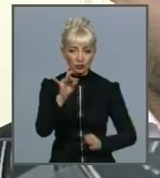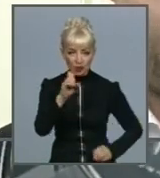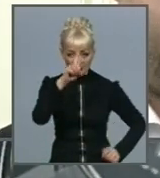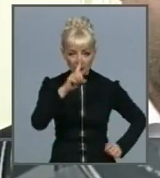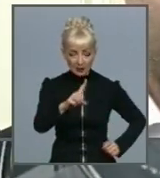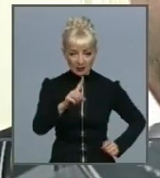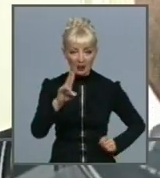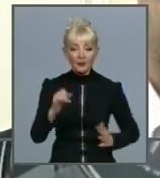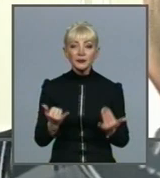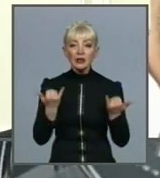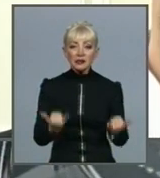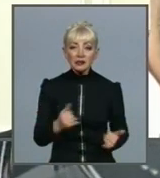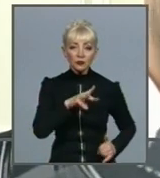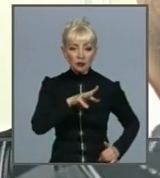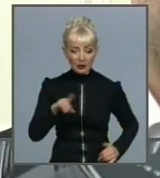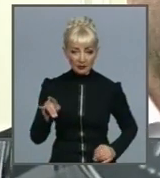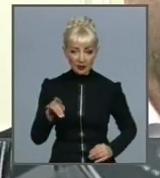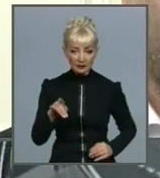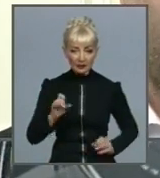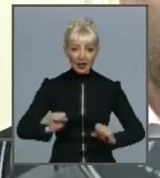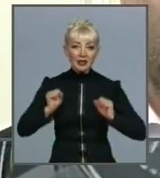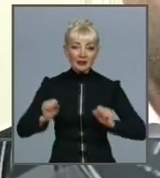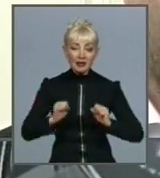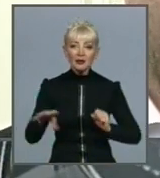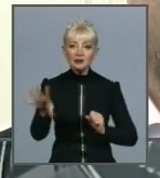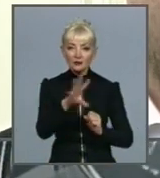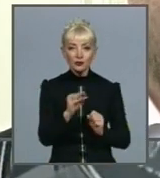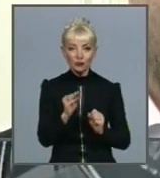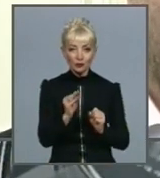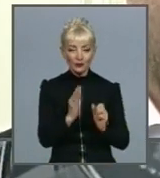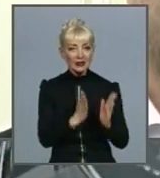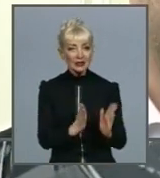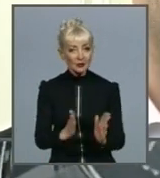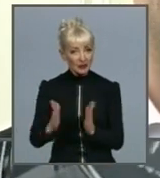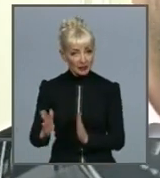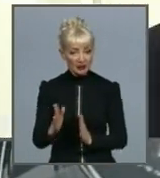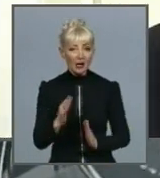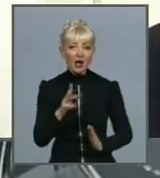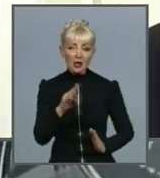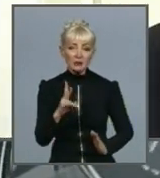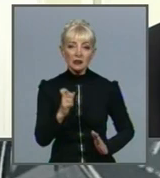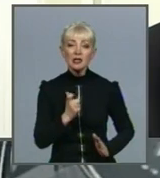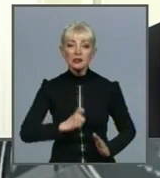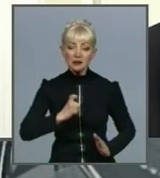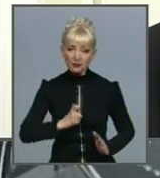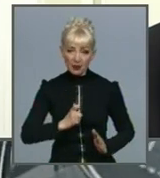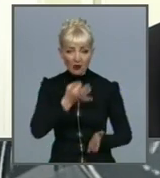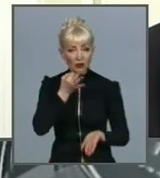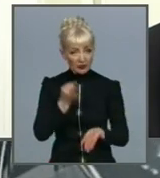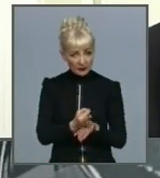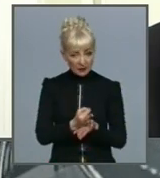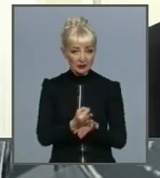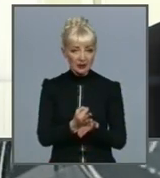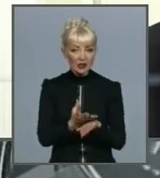намагаємося все стабилизувати. Ми взяли на себе заробітну заробітну плату текущий. Наша задача, щоб підприємство